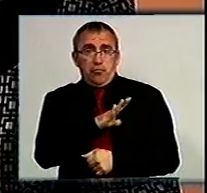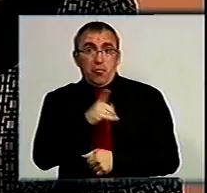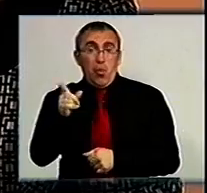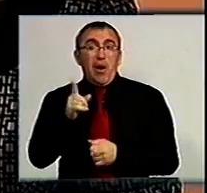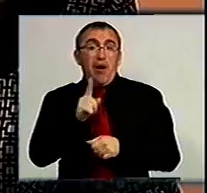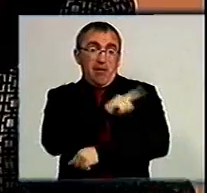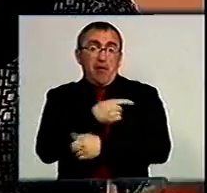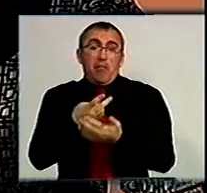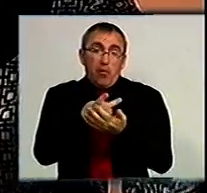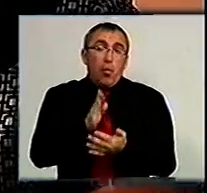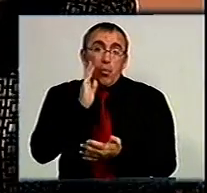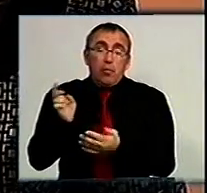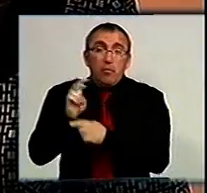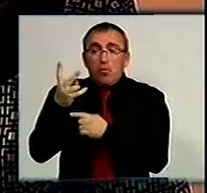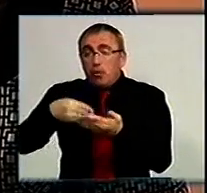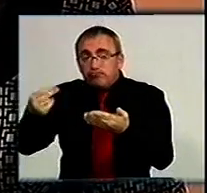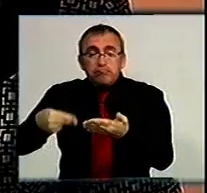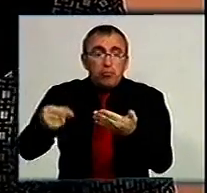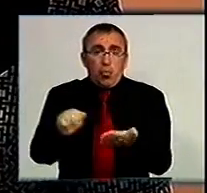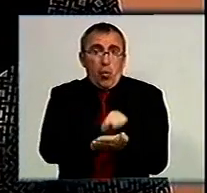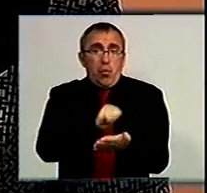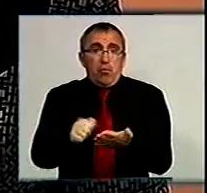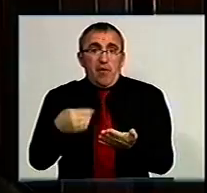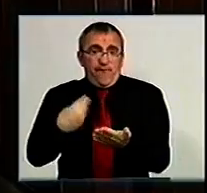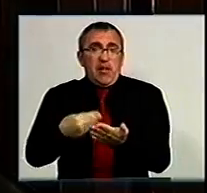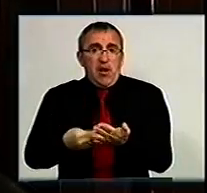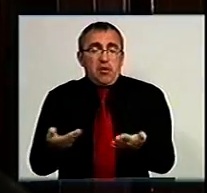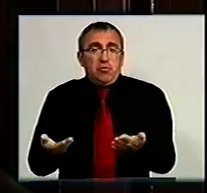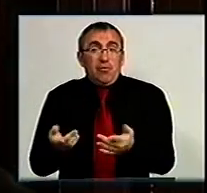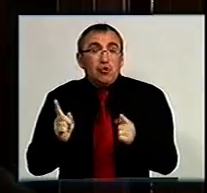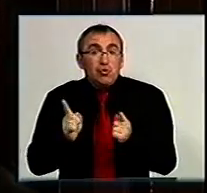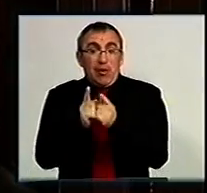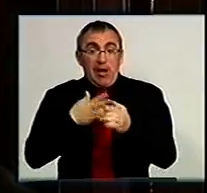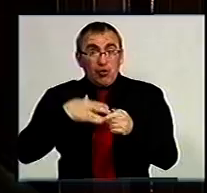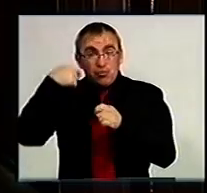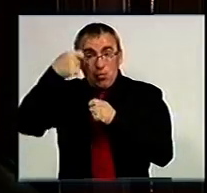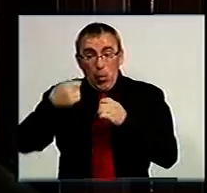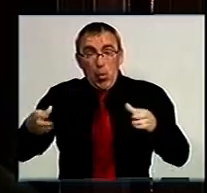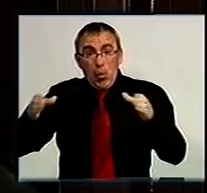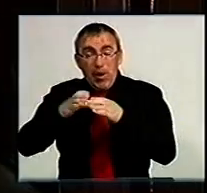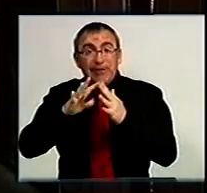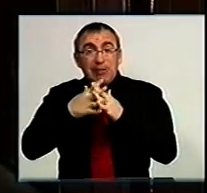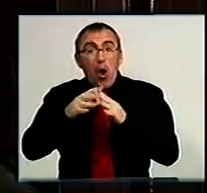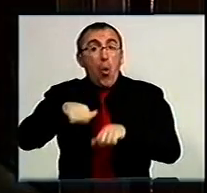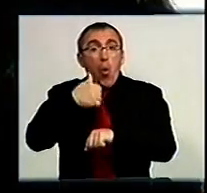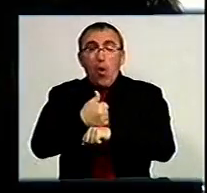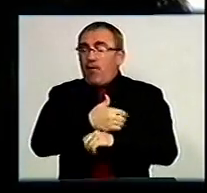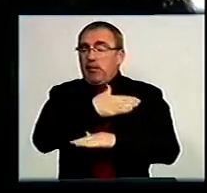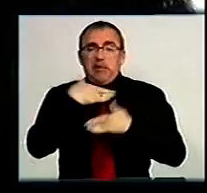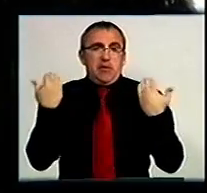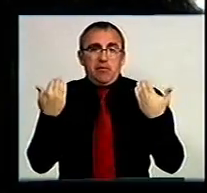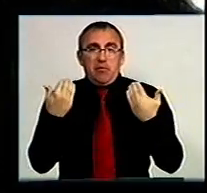лікарняному утром приходить, тому що рада підписувати документи фінансові. Зустрітися з нашою знімальною групою селищний голова не захотів.